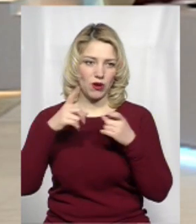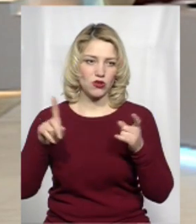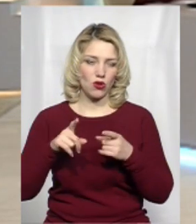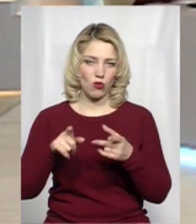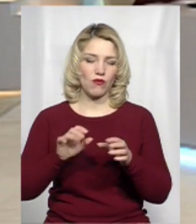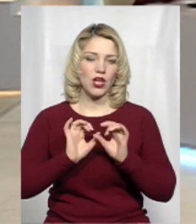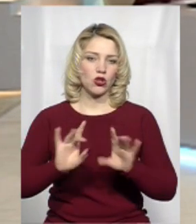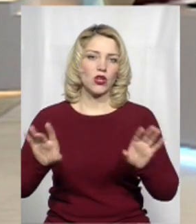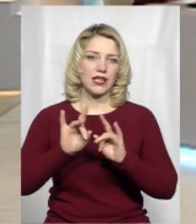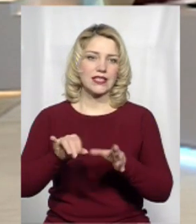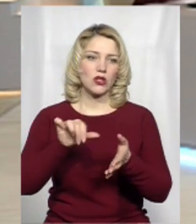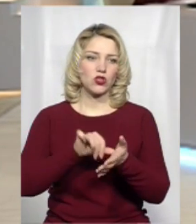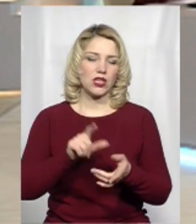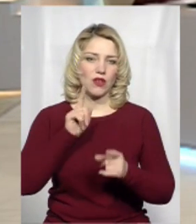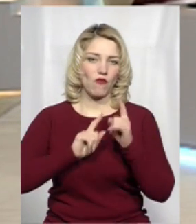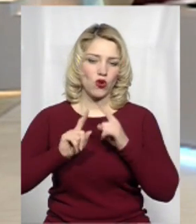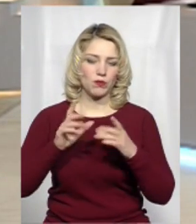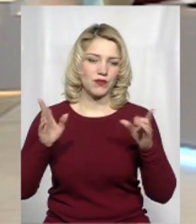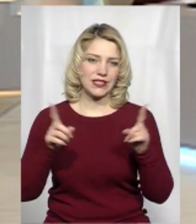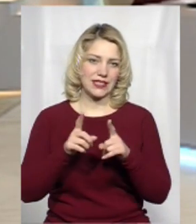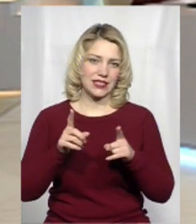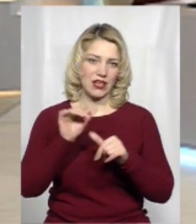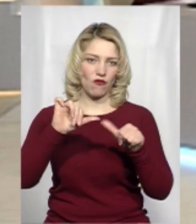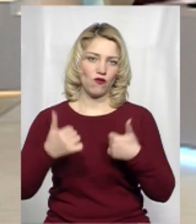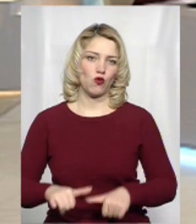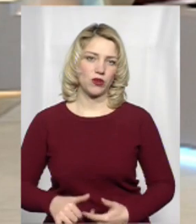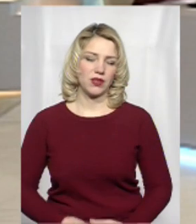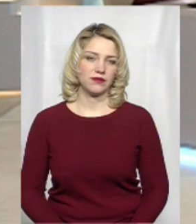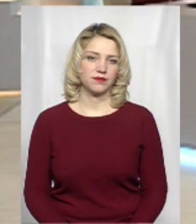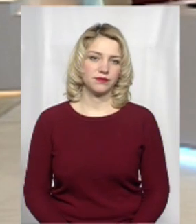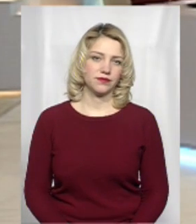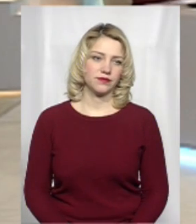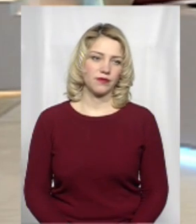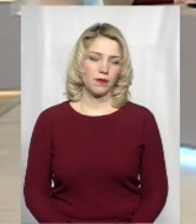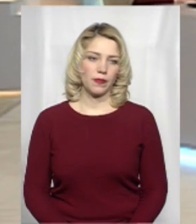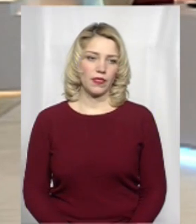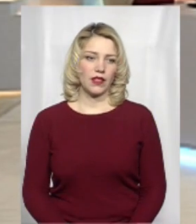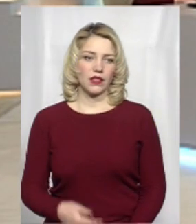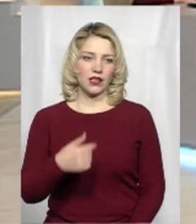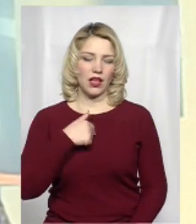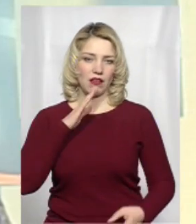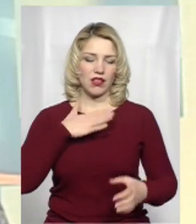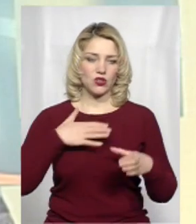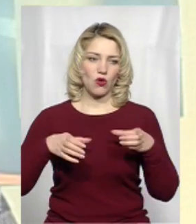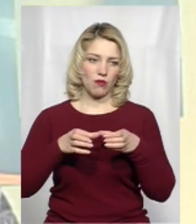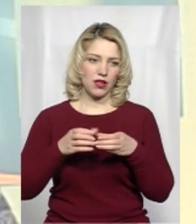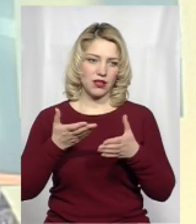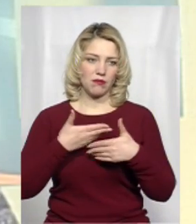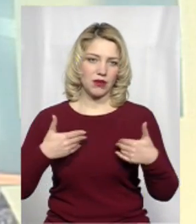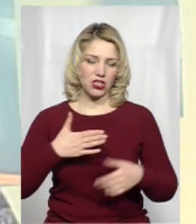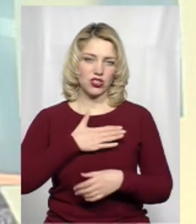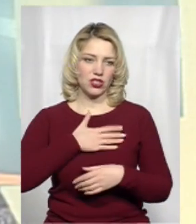учасникам форуму, тільки в більш тислій формі, буквально, такі основні месенджі. Я і наша команда, ми